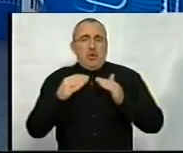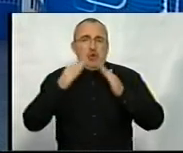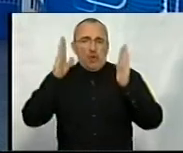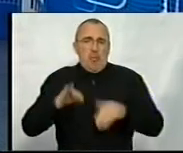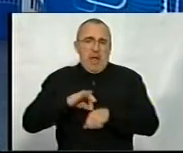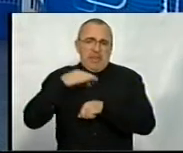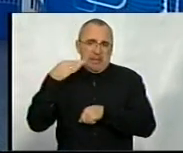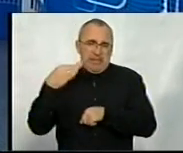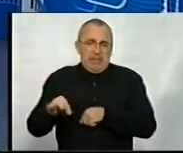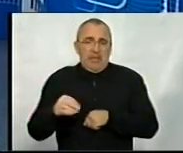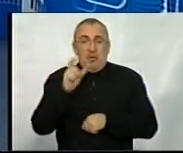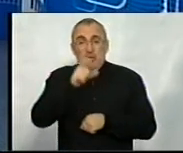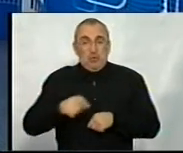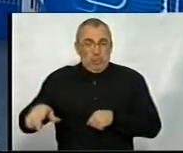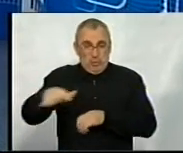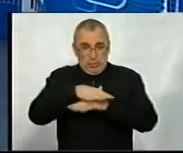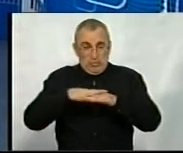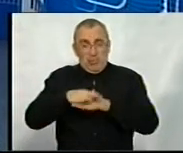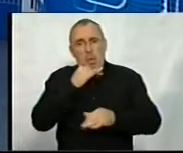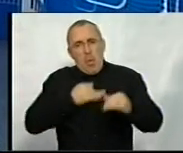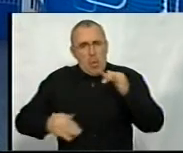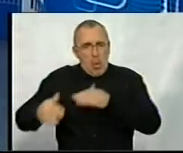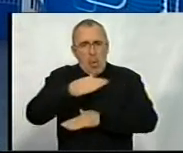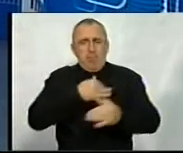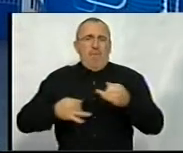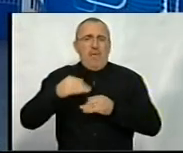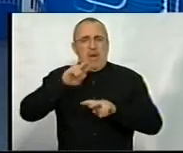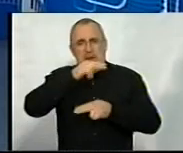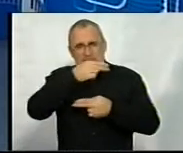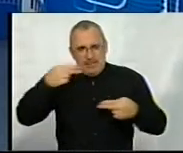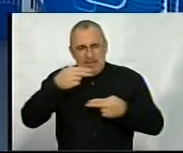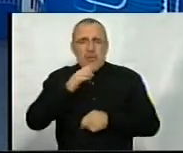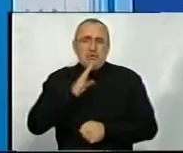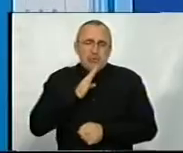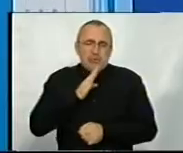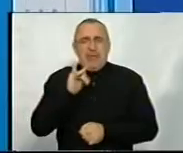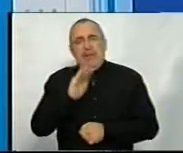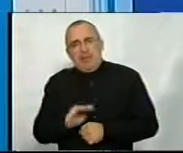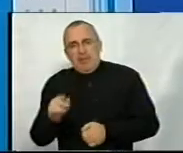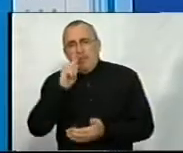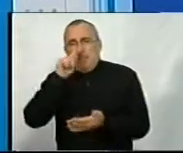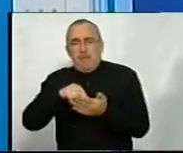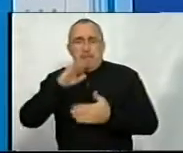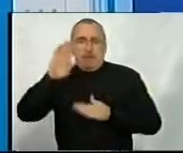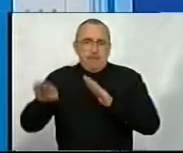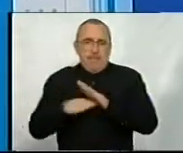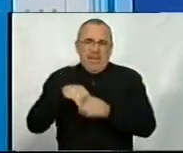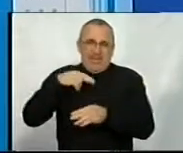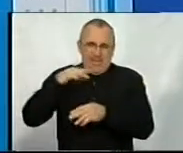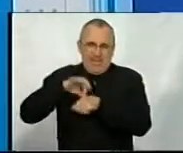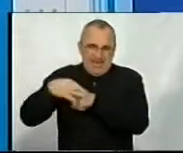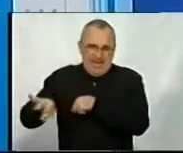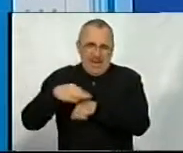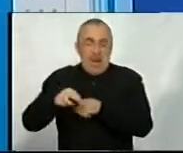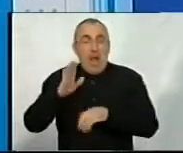насилля. В нашому суспільстві найбільш обговорювана тема – це жінки і діти, які підпадають під насильство. Але в практиці, я вам